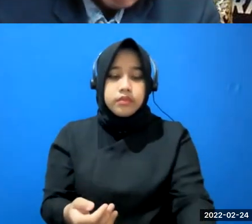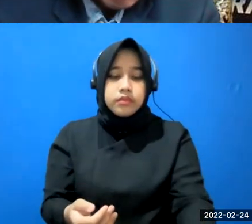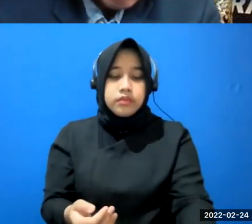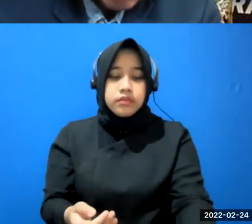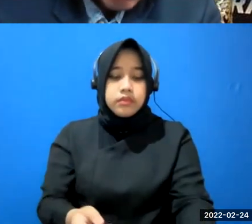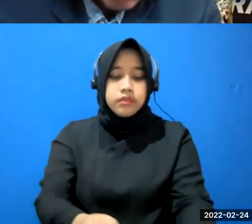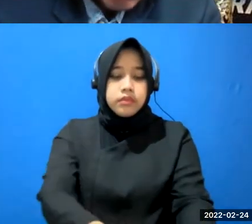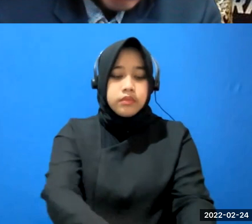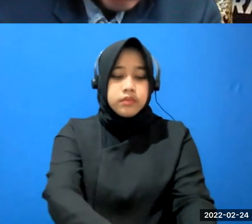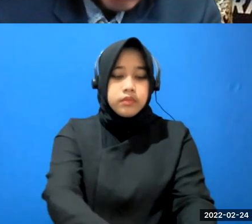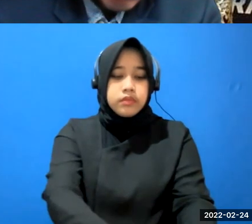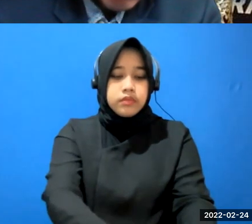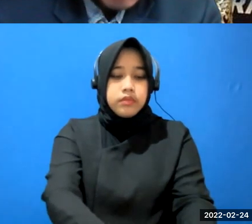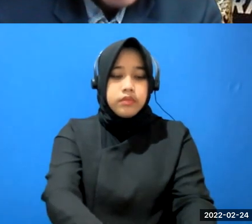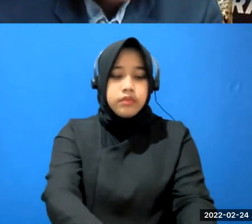jangan orang